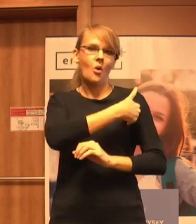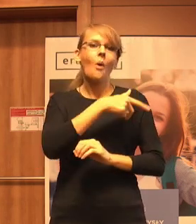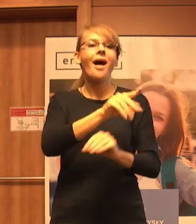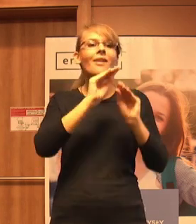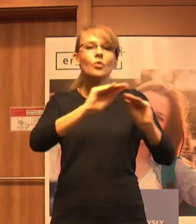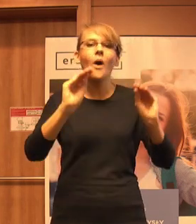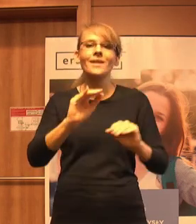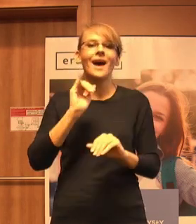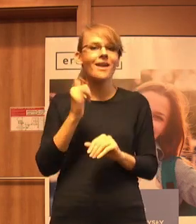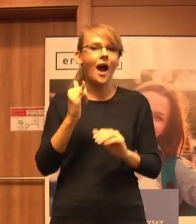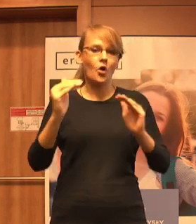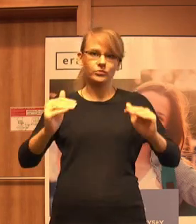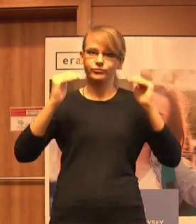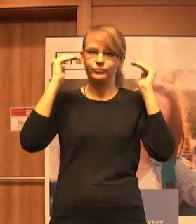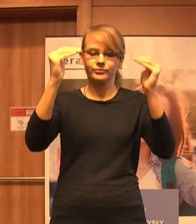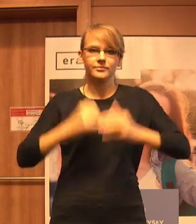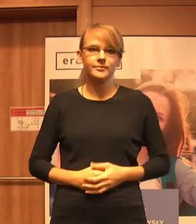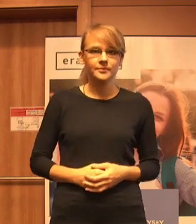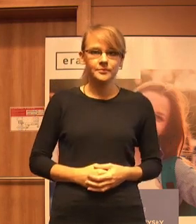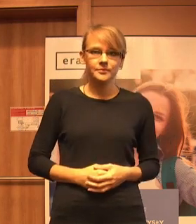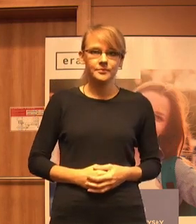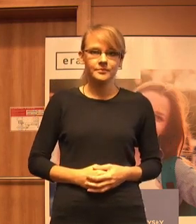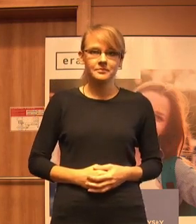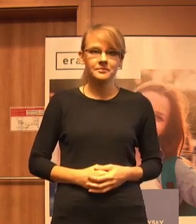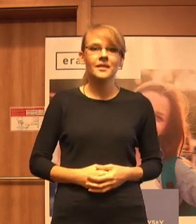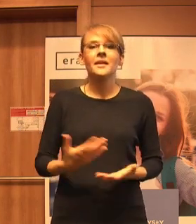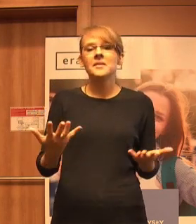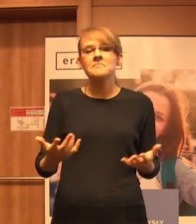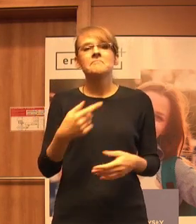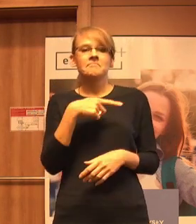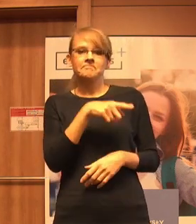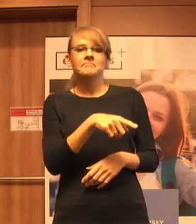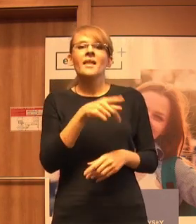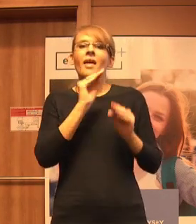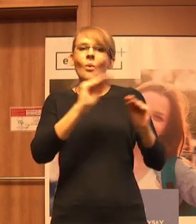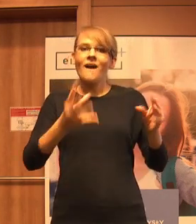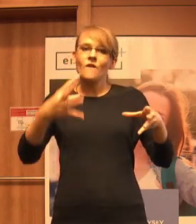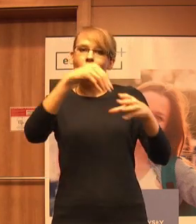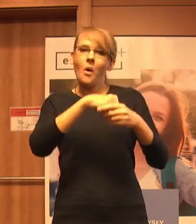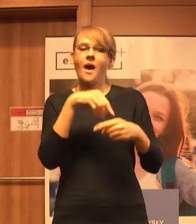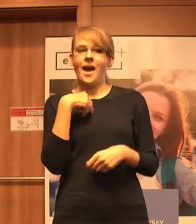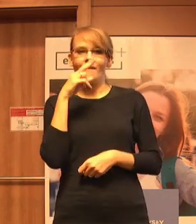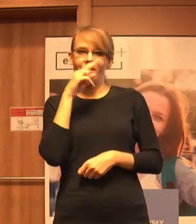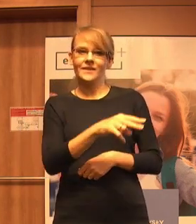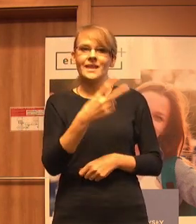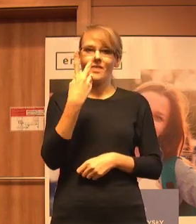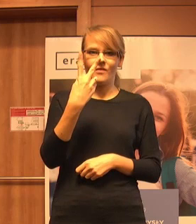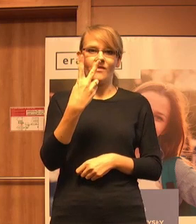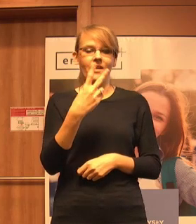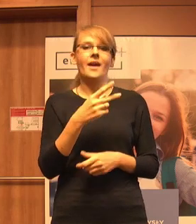edukacji. Dziś, i to tak ja traktuję edukację włączającą, jakby widzę takie dwa aspekty,